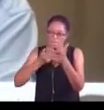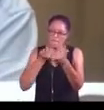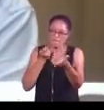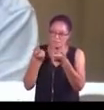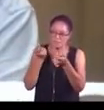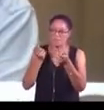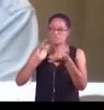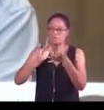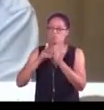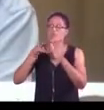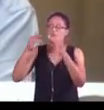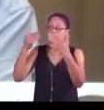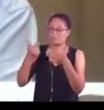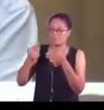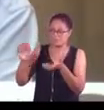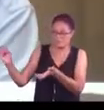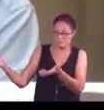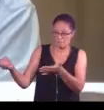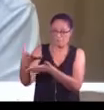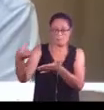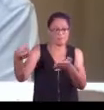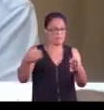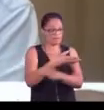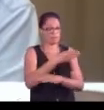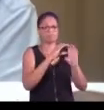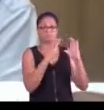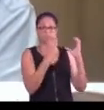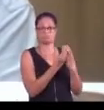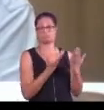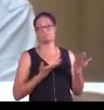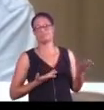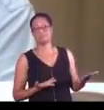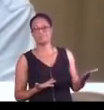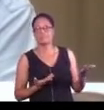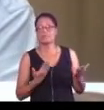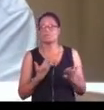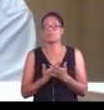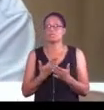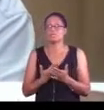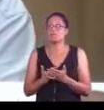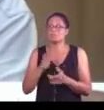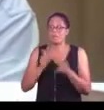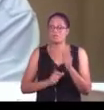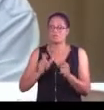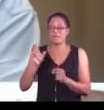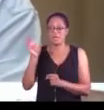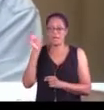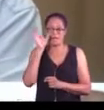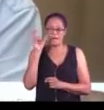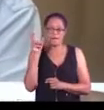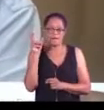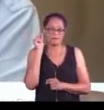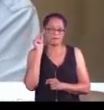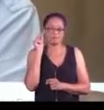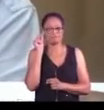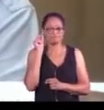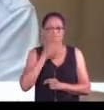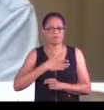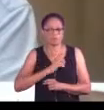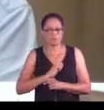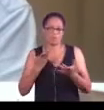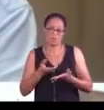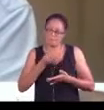de rendre compte à la collectivité. Donc je me suis permis, peut-être que n pas fait plaisir à ceux qui vont l'entendre, d'utiliser cette tribune